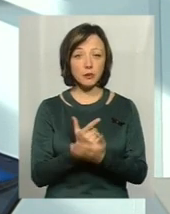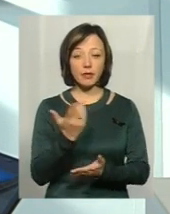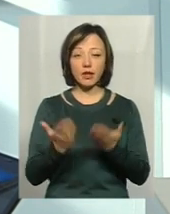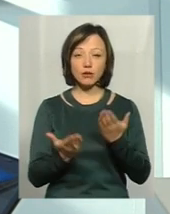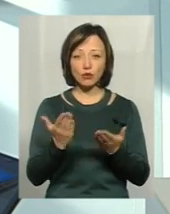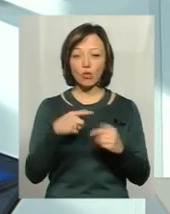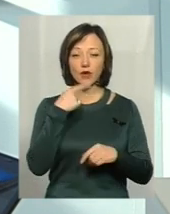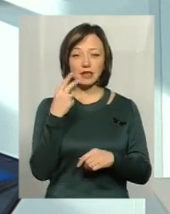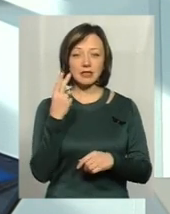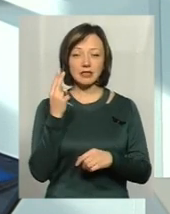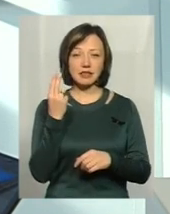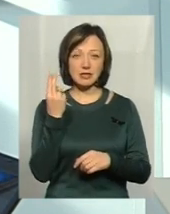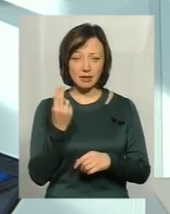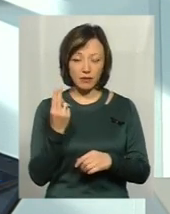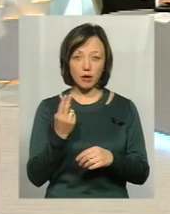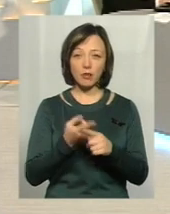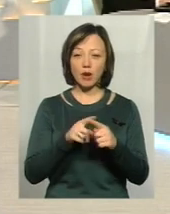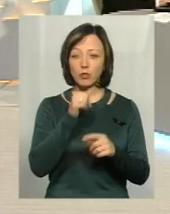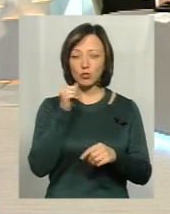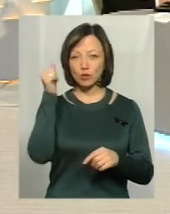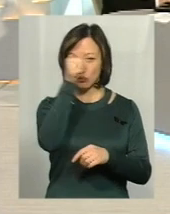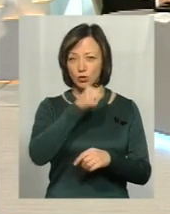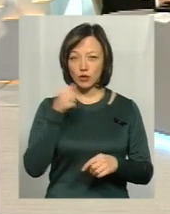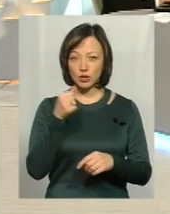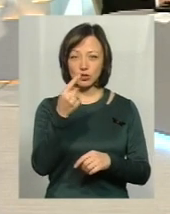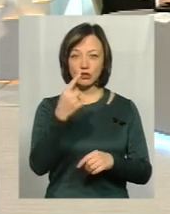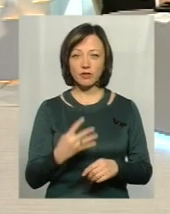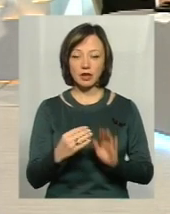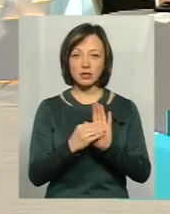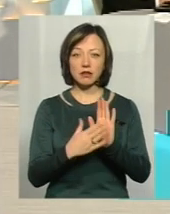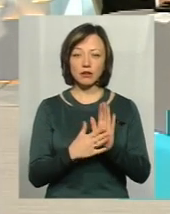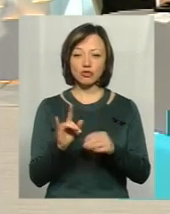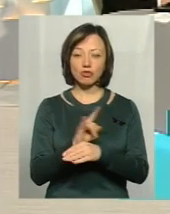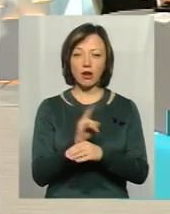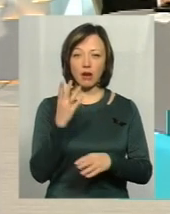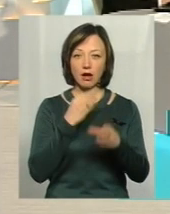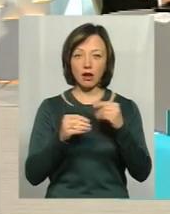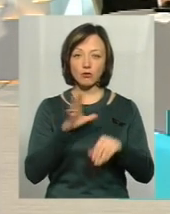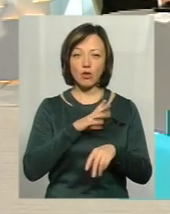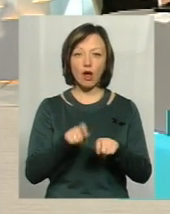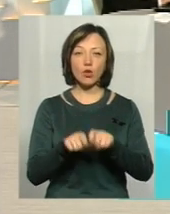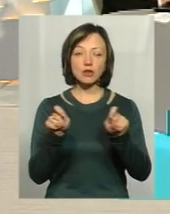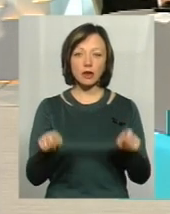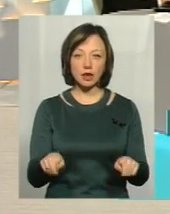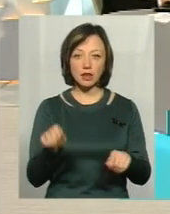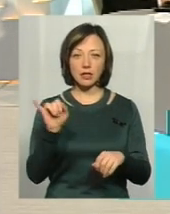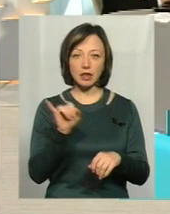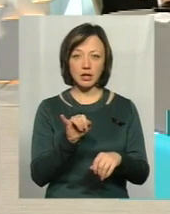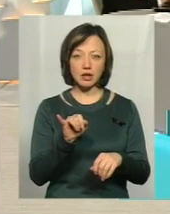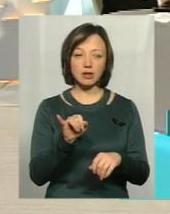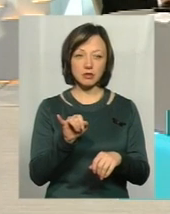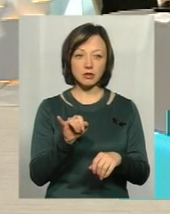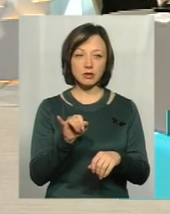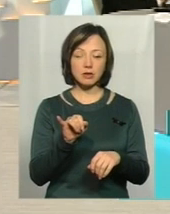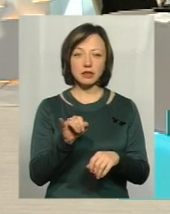якщо мовою цифр говорити, то у минулому році чверть зареєстрованих шахрайств була розкрита. І, як правило,